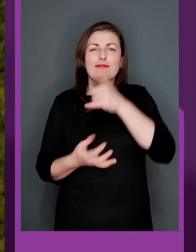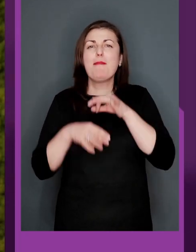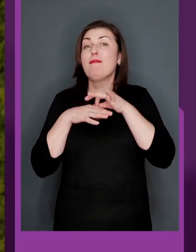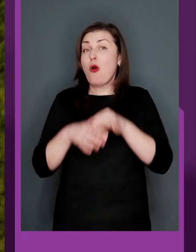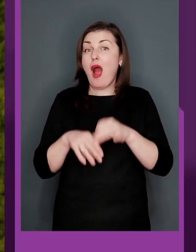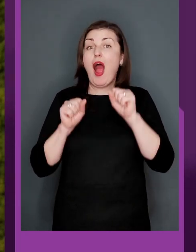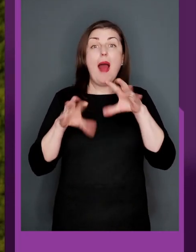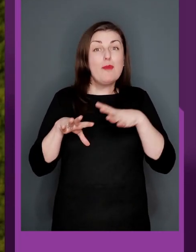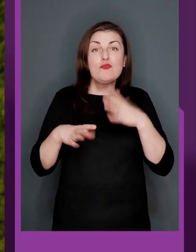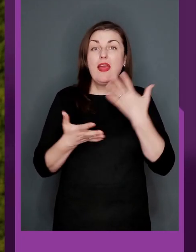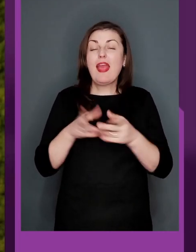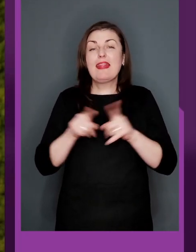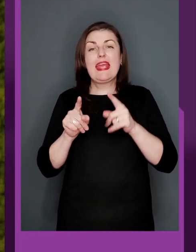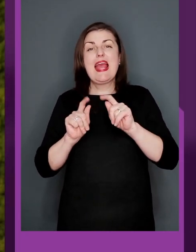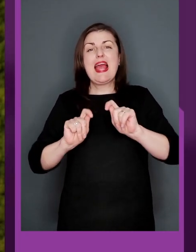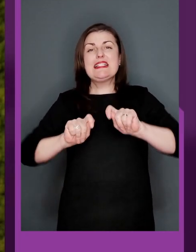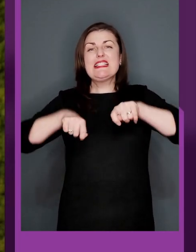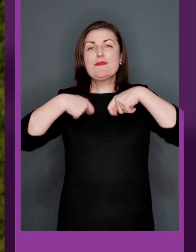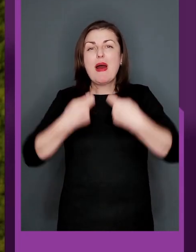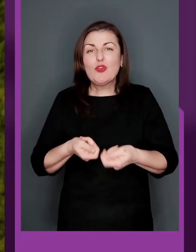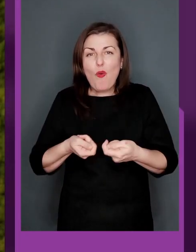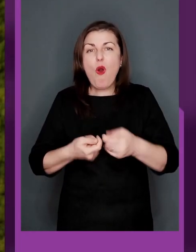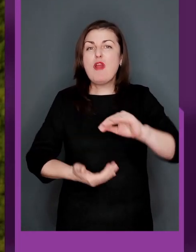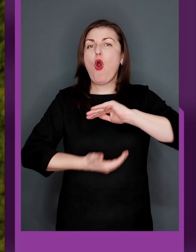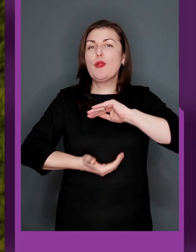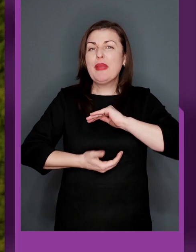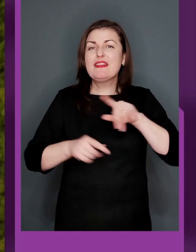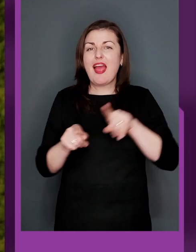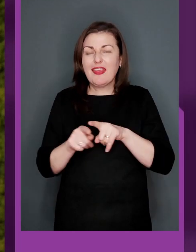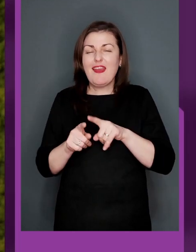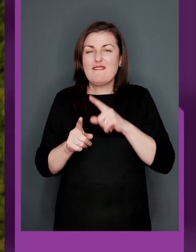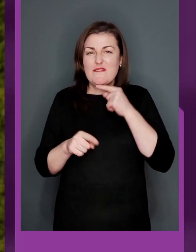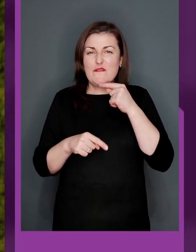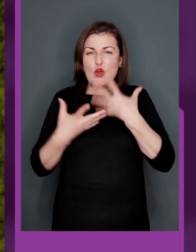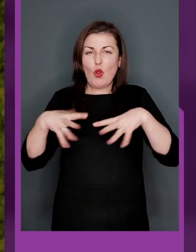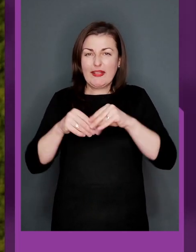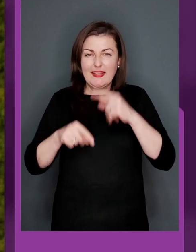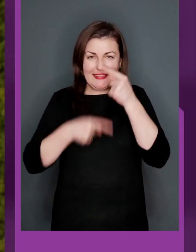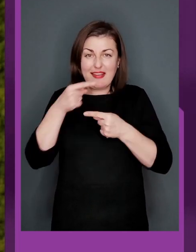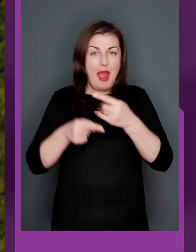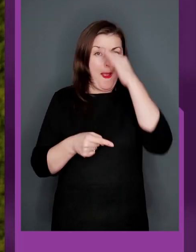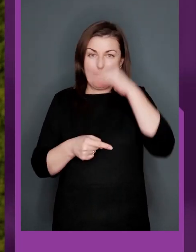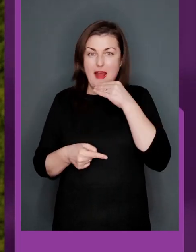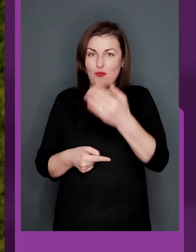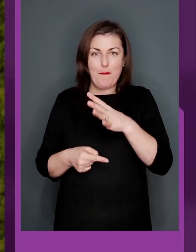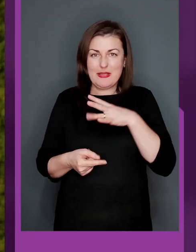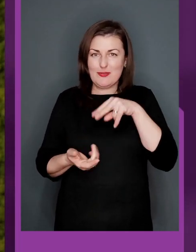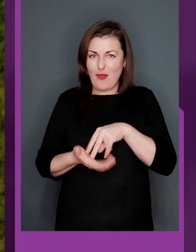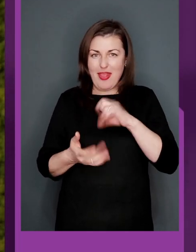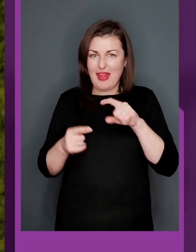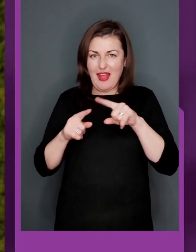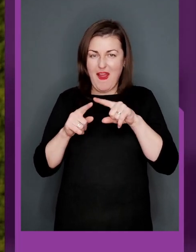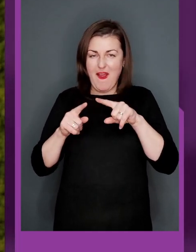проводити. А можливо, є якісь спадкові такі голкіперські в родині традиції? Батько, коли грав в футбол, він часом не на